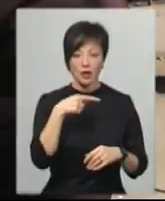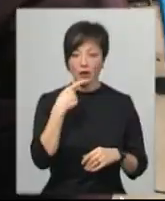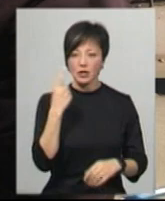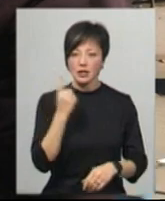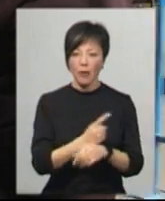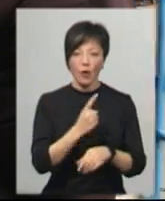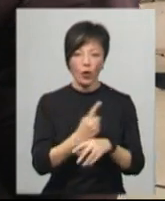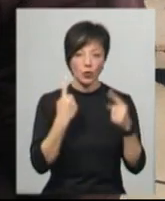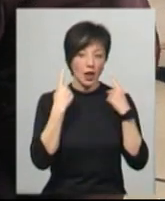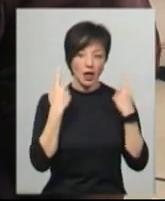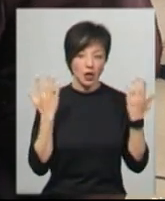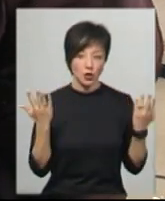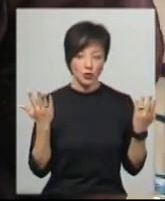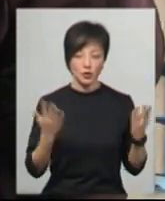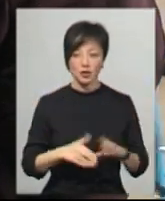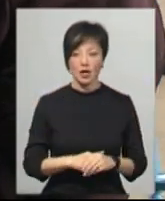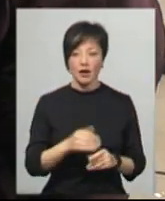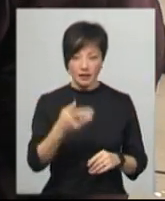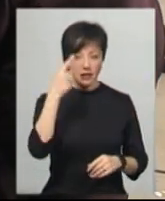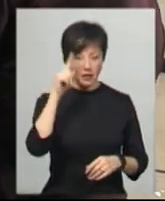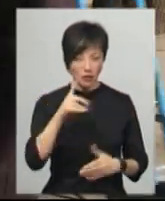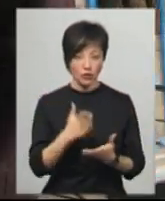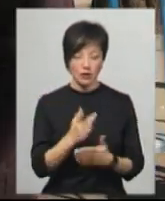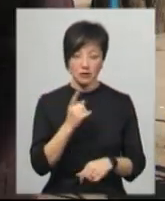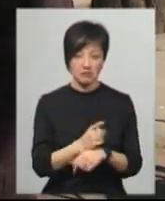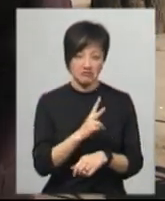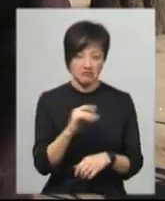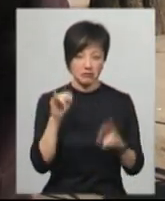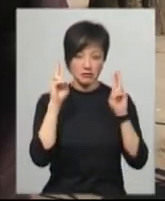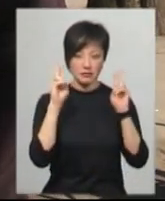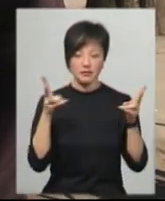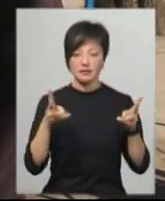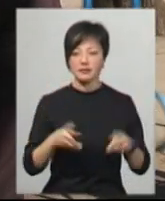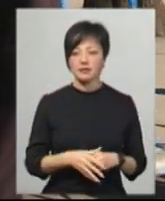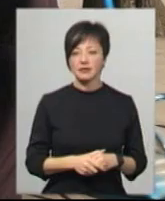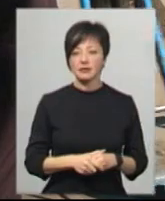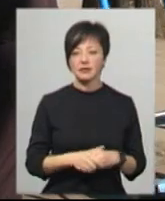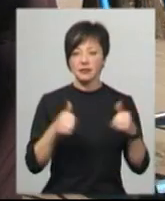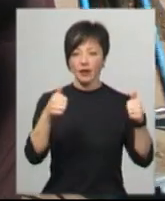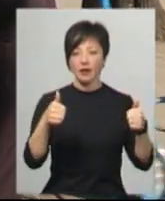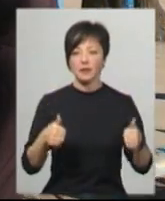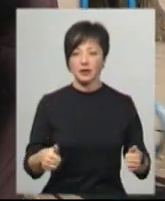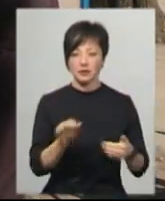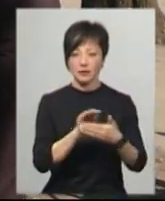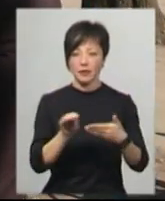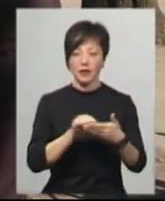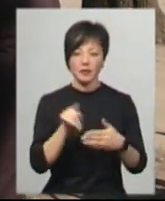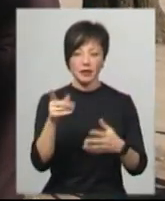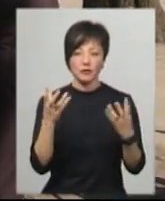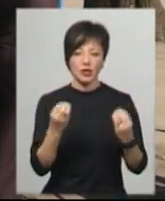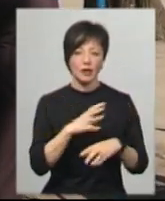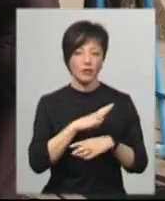заборону не чули. Ви знали про заборону? – – А нічого, там бувся хабличок? – Ми там ще не були.